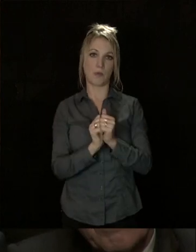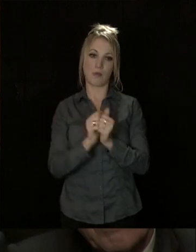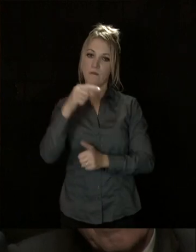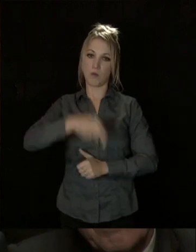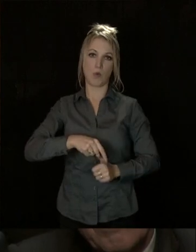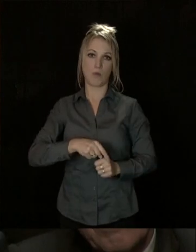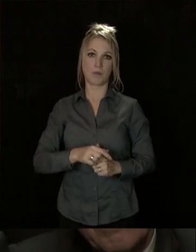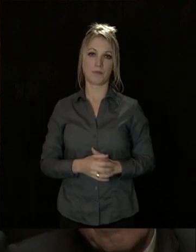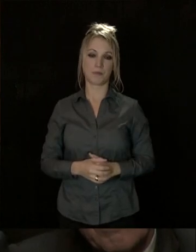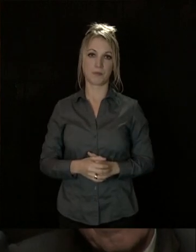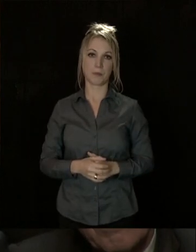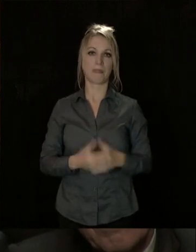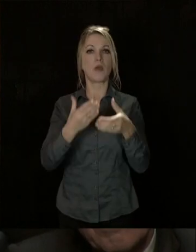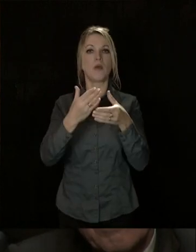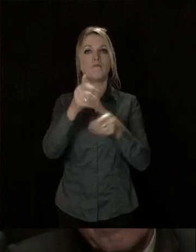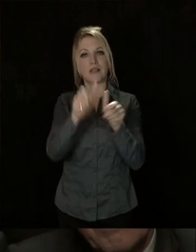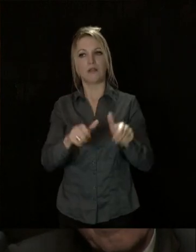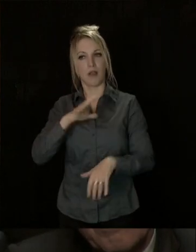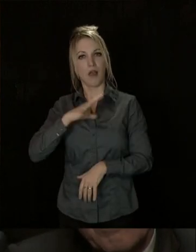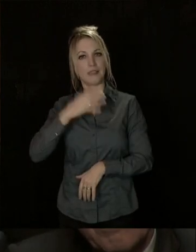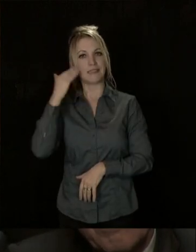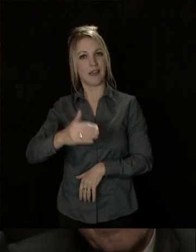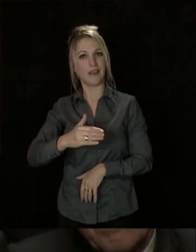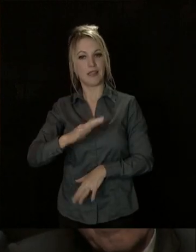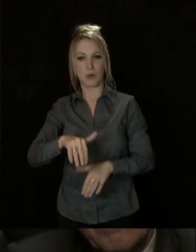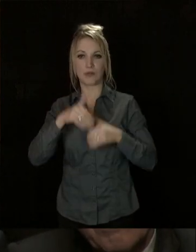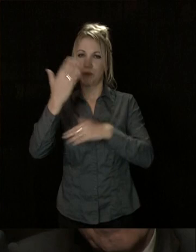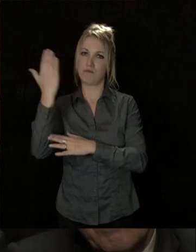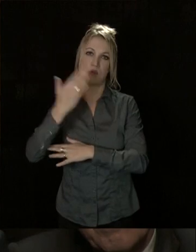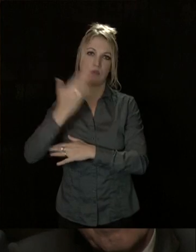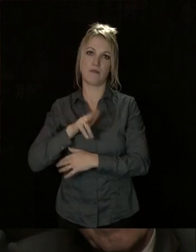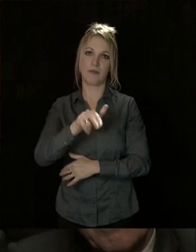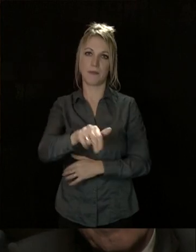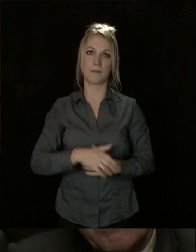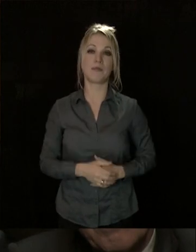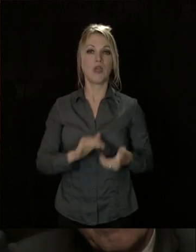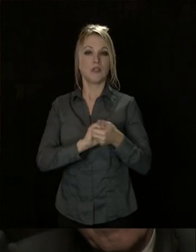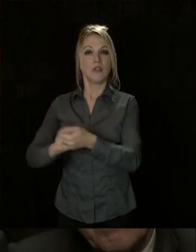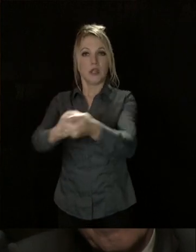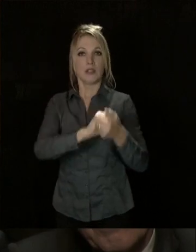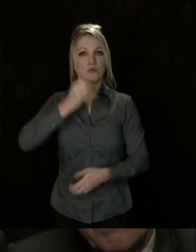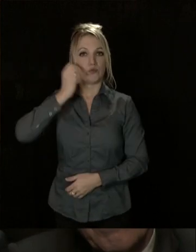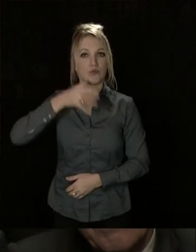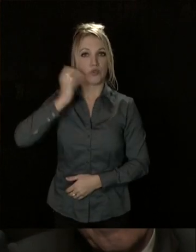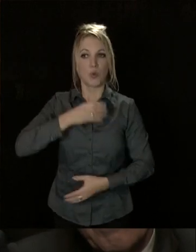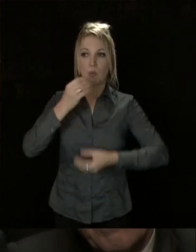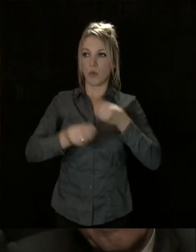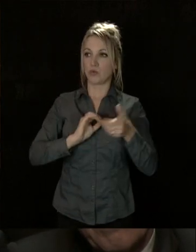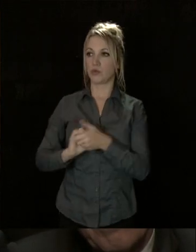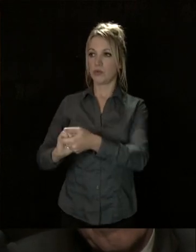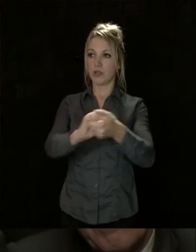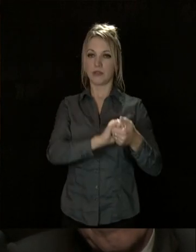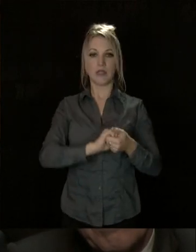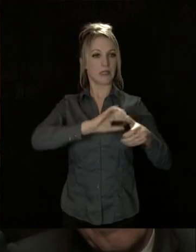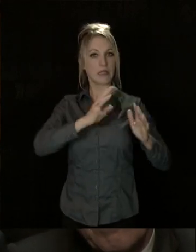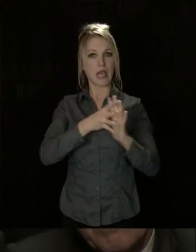commune. Beaucoup, je le sais, en ont et en auront encore tant besoin. Être solidaire au quotidien, être solidaire dans nos